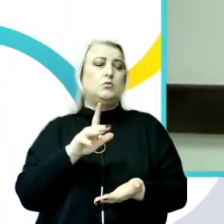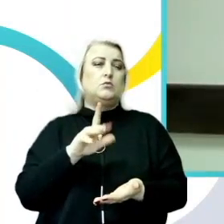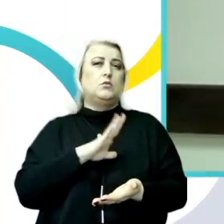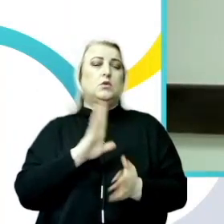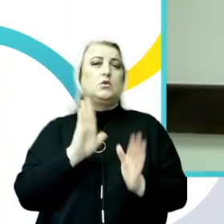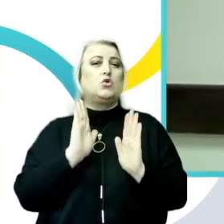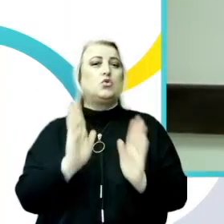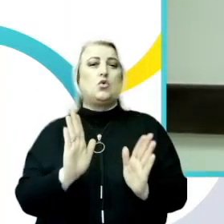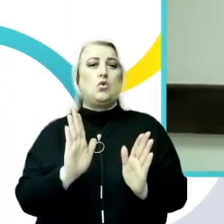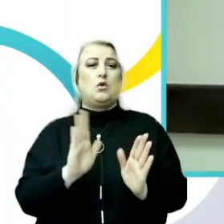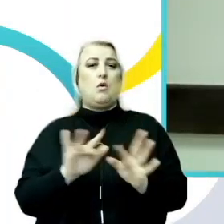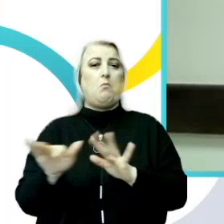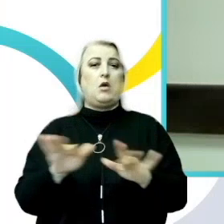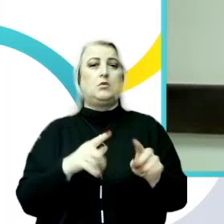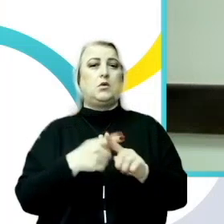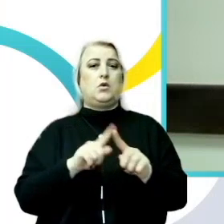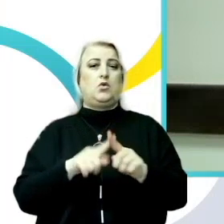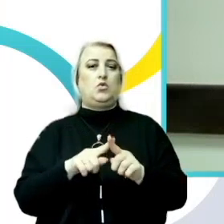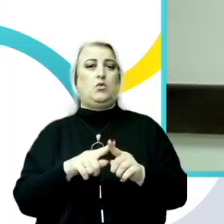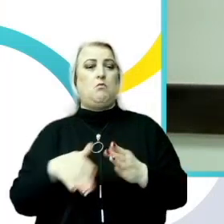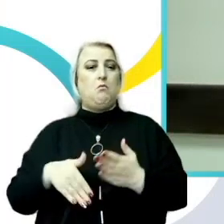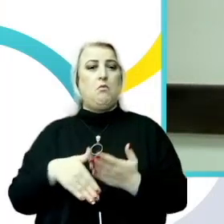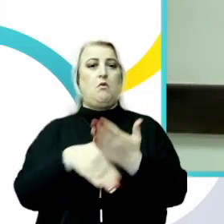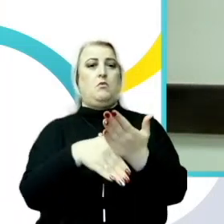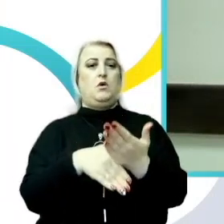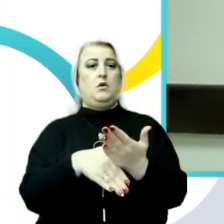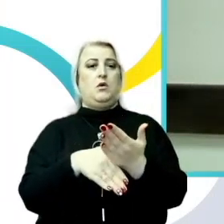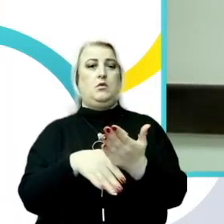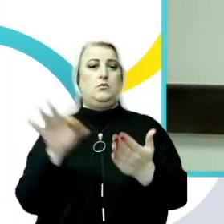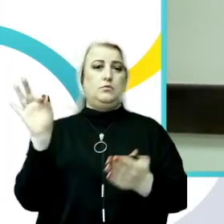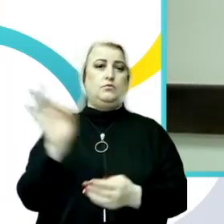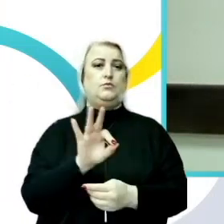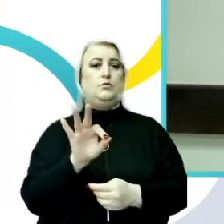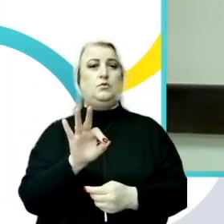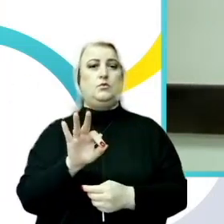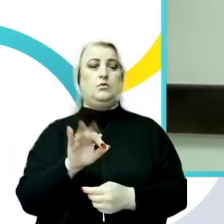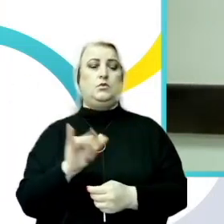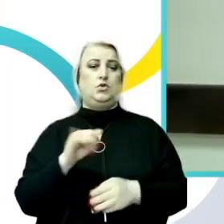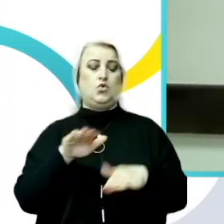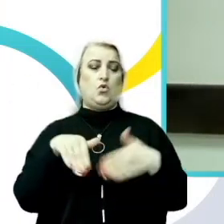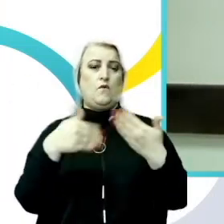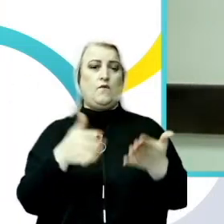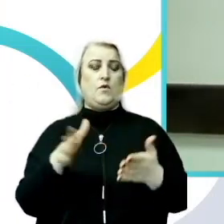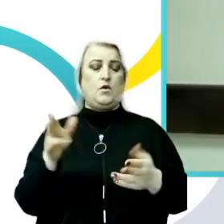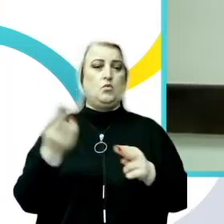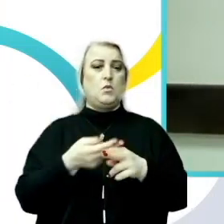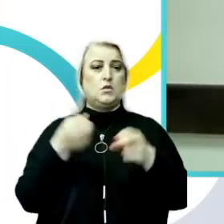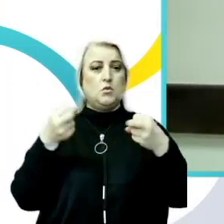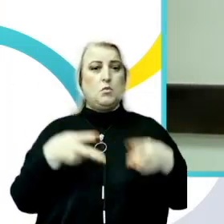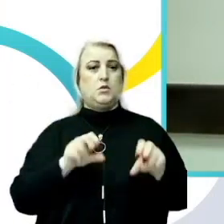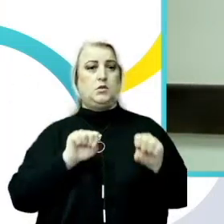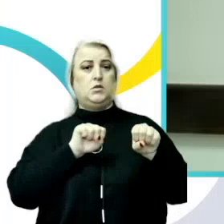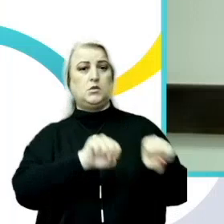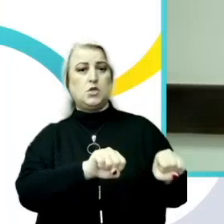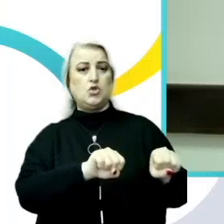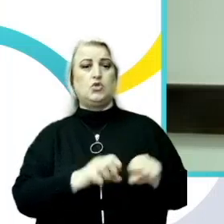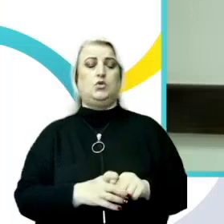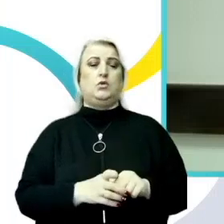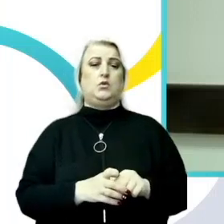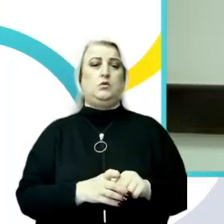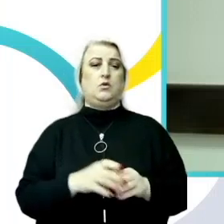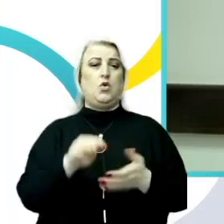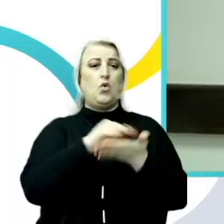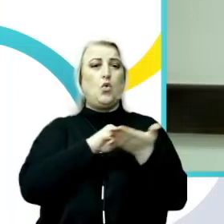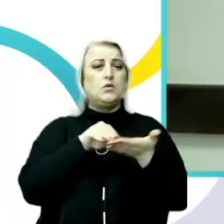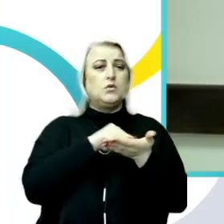măsuri care intervin foarte rapid și oferă toată siguranța, protecția, conciliere